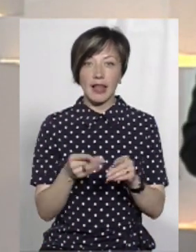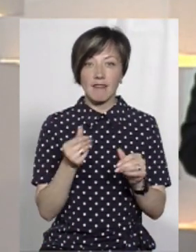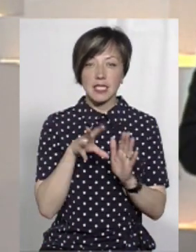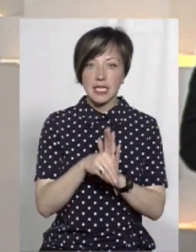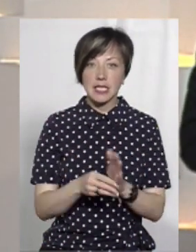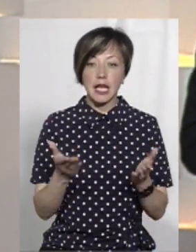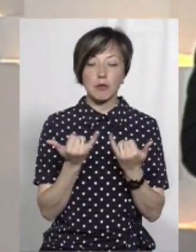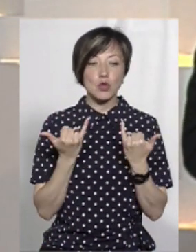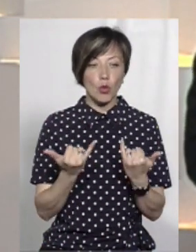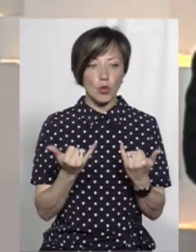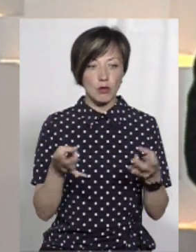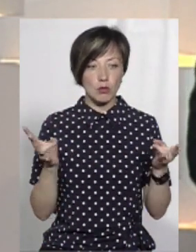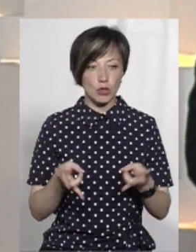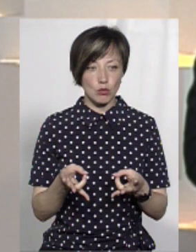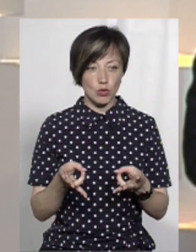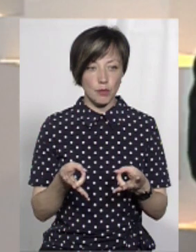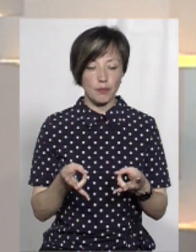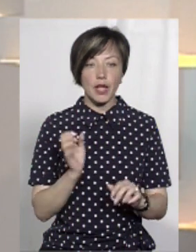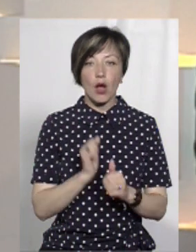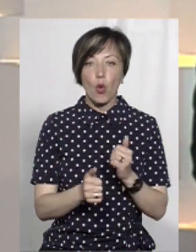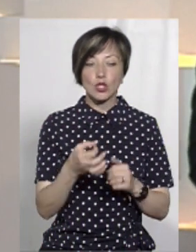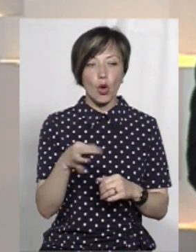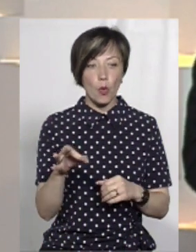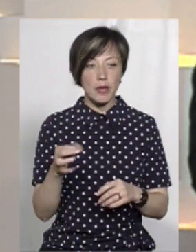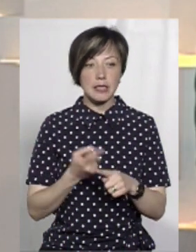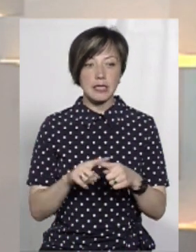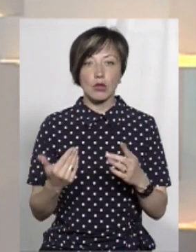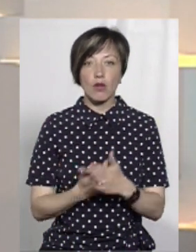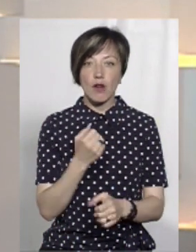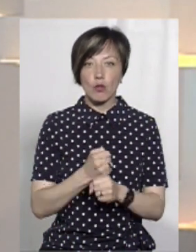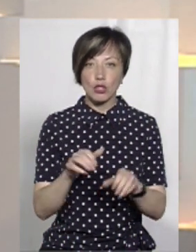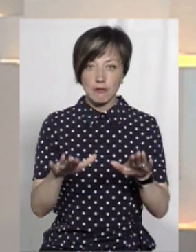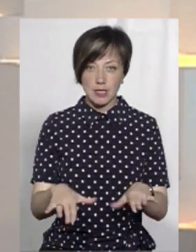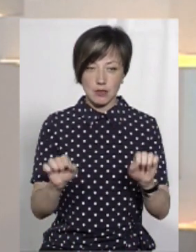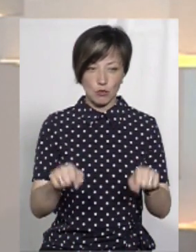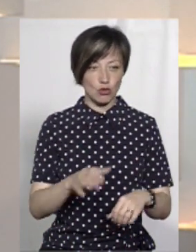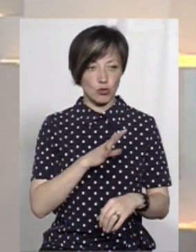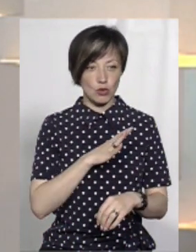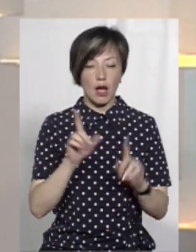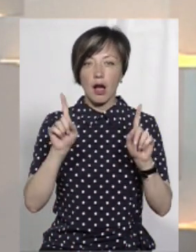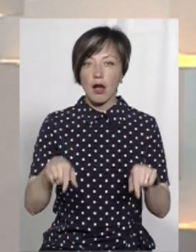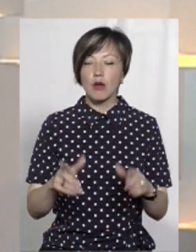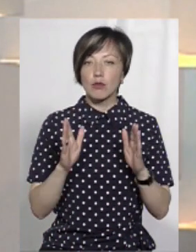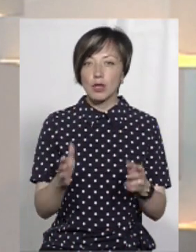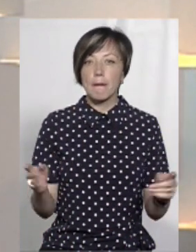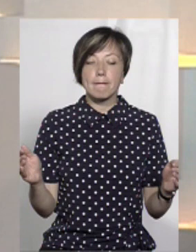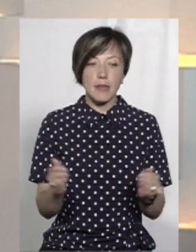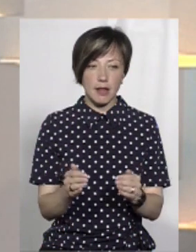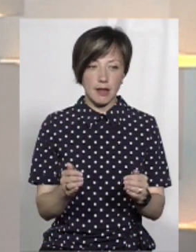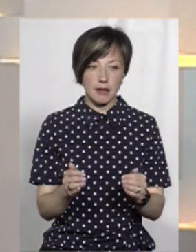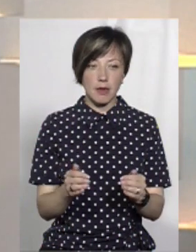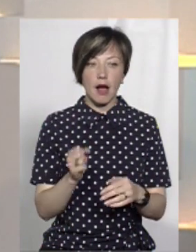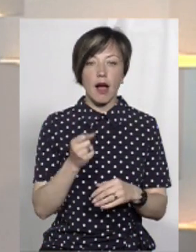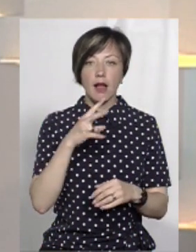інвестиції, яких ми сьогодні потребуємо. Кожна копійка – це нове робоче місце може бути, розумієте? Хай воно буде навіть маленьким,